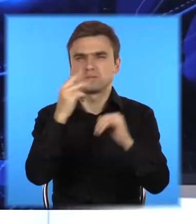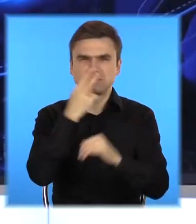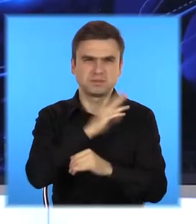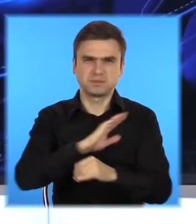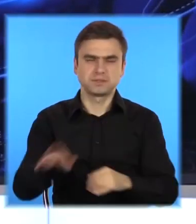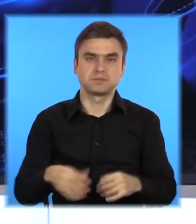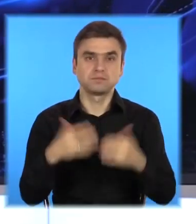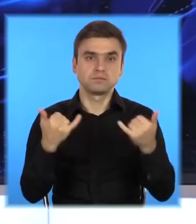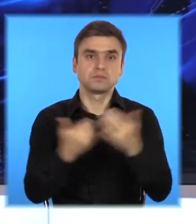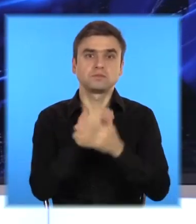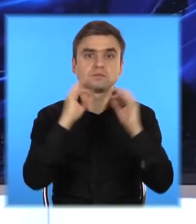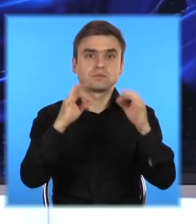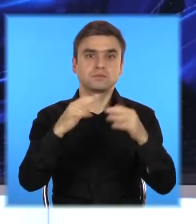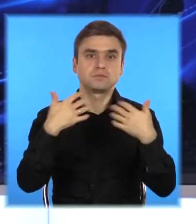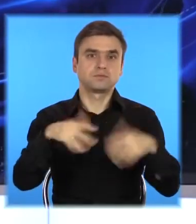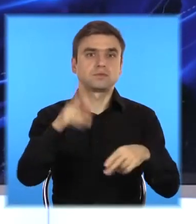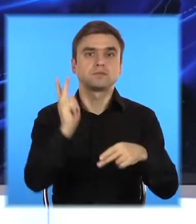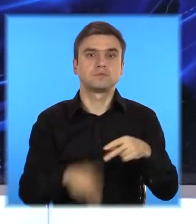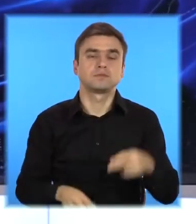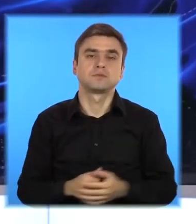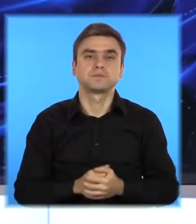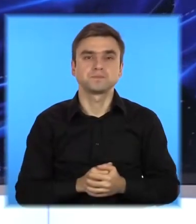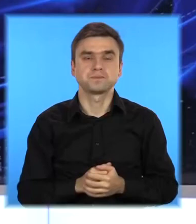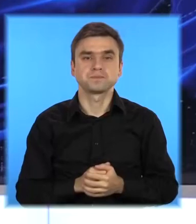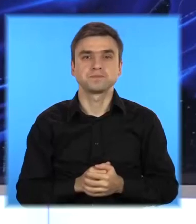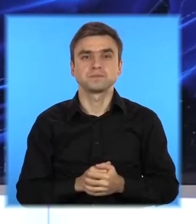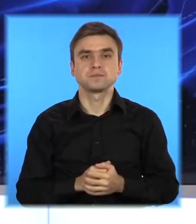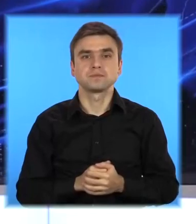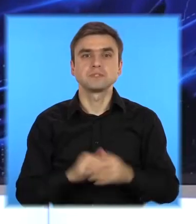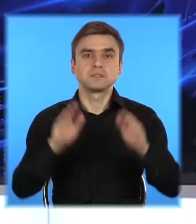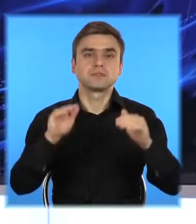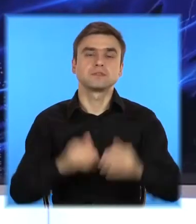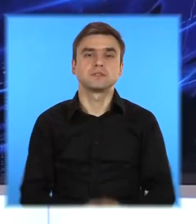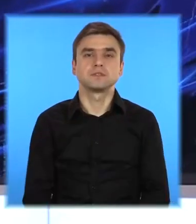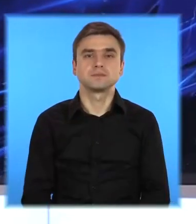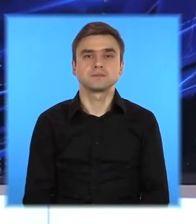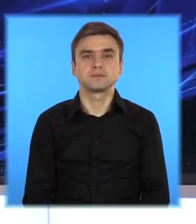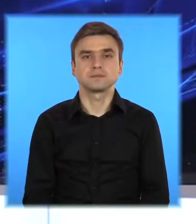журналісти першого міського. Залишайтеся з нами, щоб знати більше. До зустрічі.